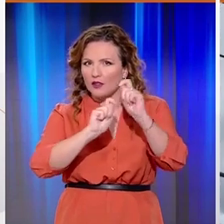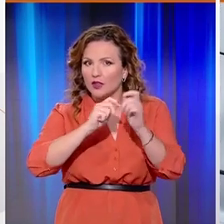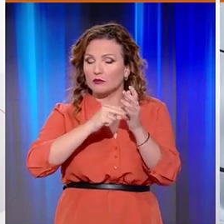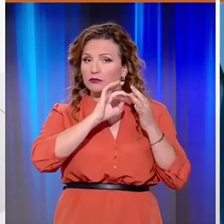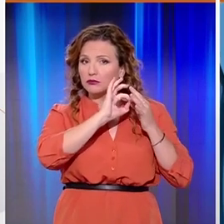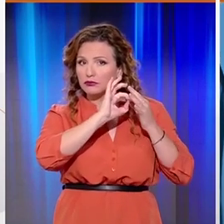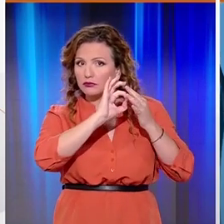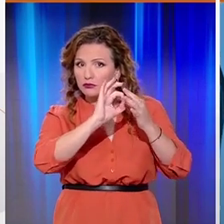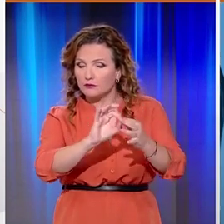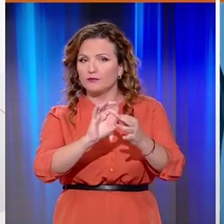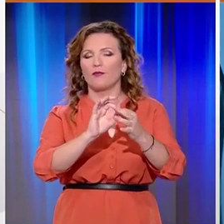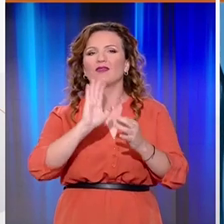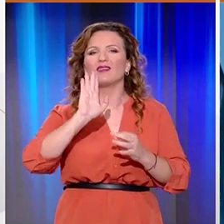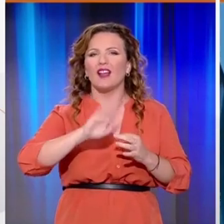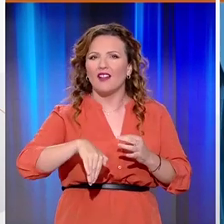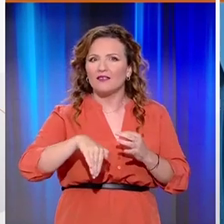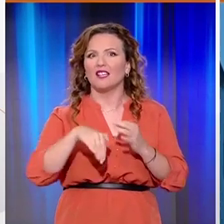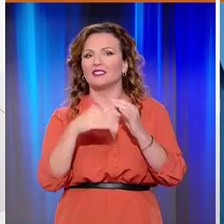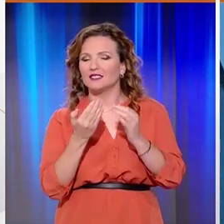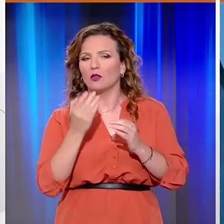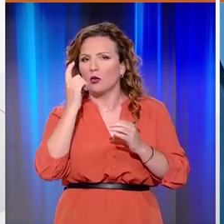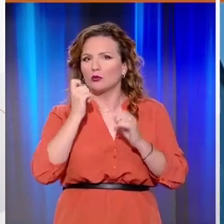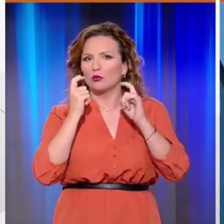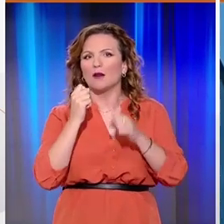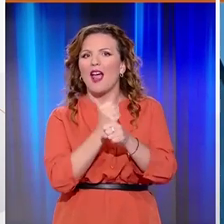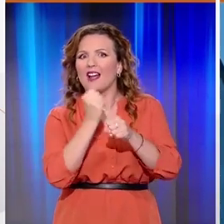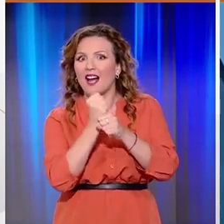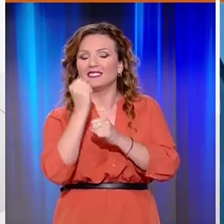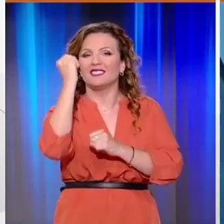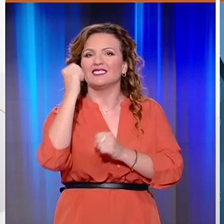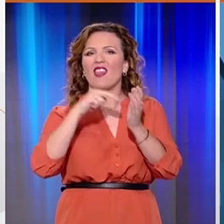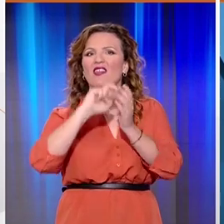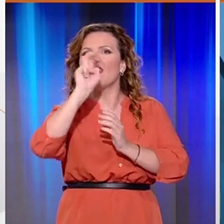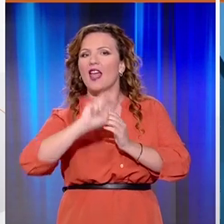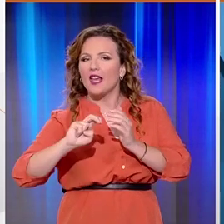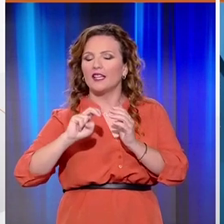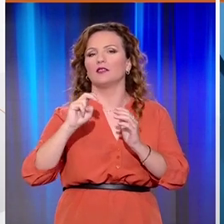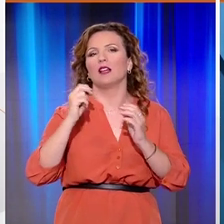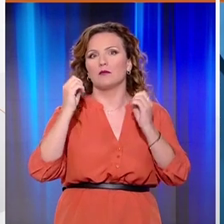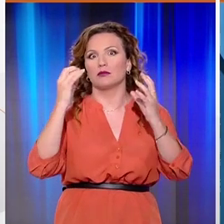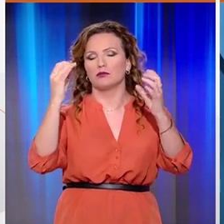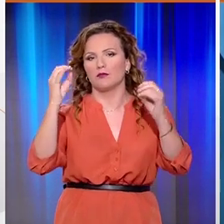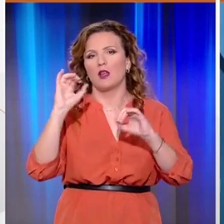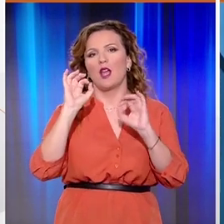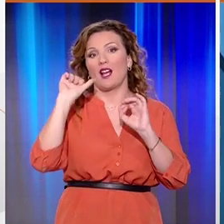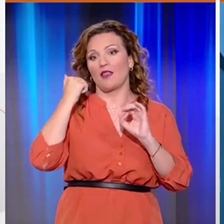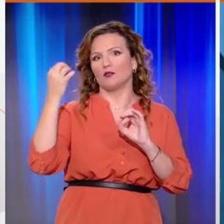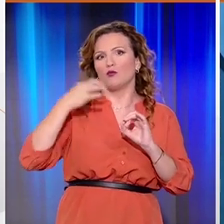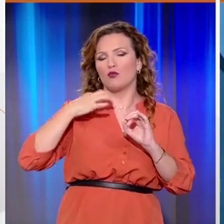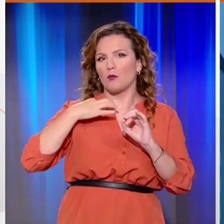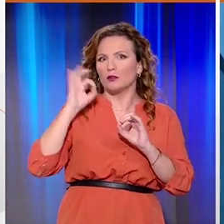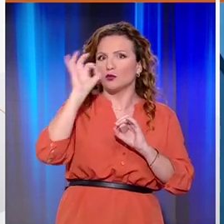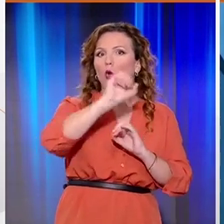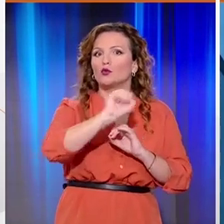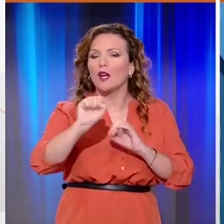συνεχίζονται. Γίνονται οι τελευταίες από όσο αντιλαμβάνομαι εργασίες και ενώ ο στόχος, χθες δηλαδή μου λέγανε ότι είχαν